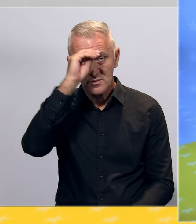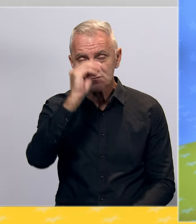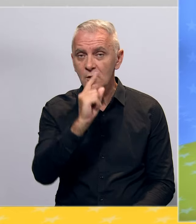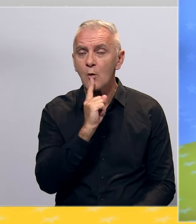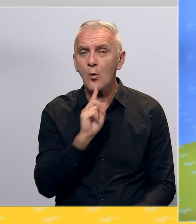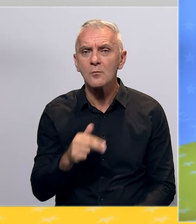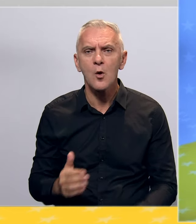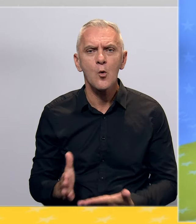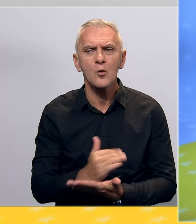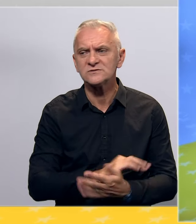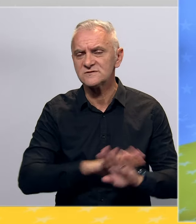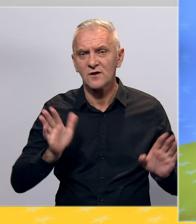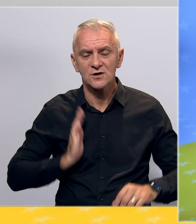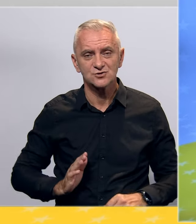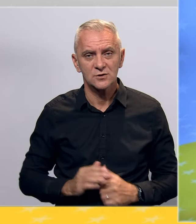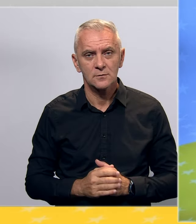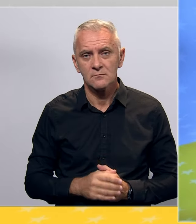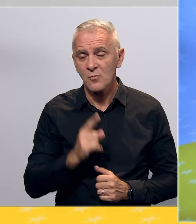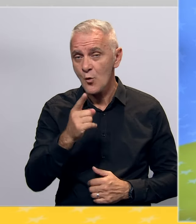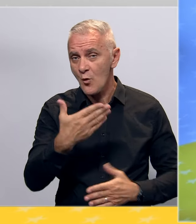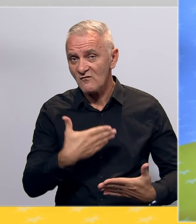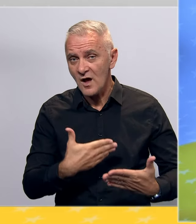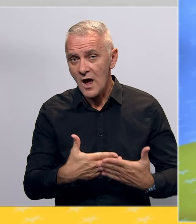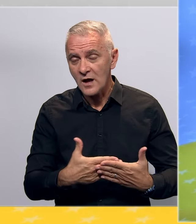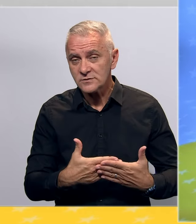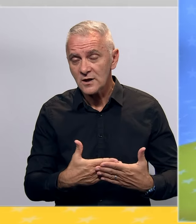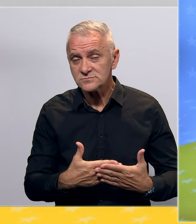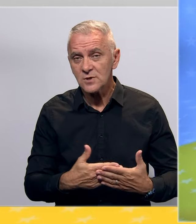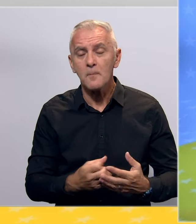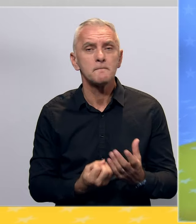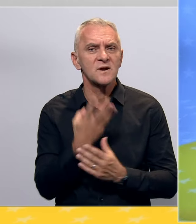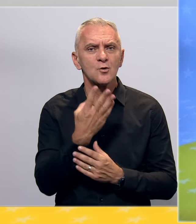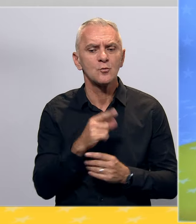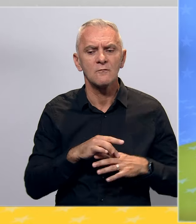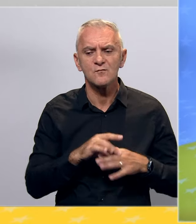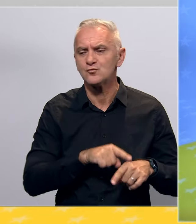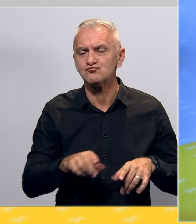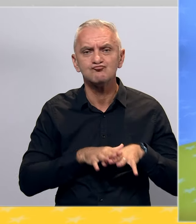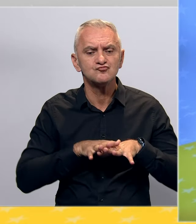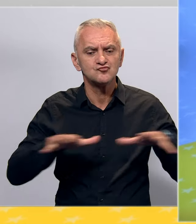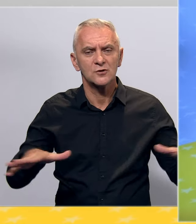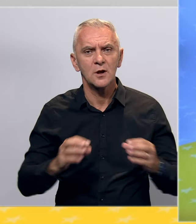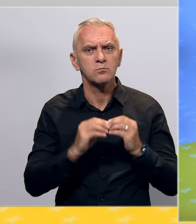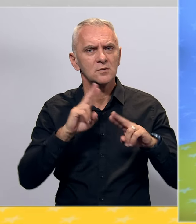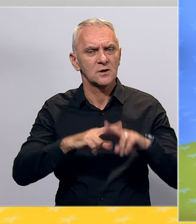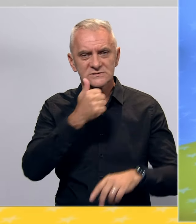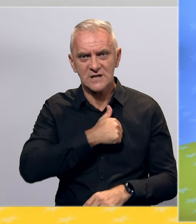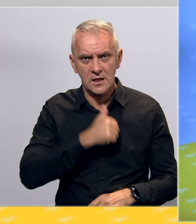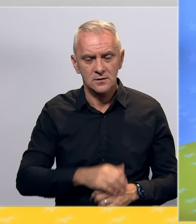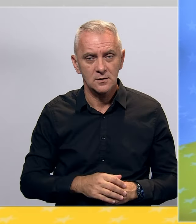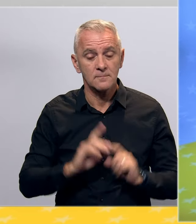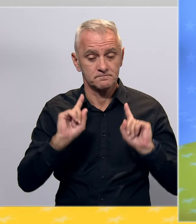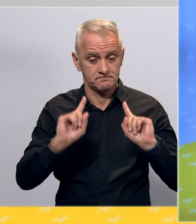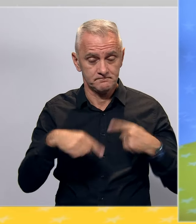koristimali svi građani. Takav naš odnos i rad je prirodno doveo do širenja BH zelenih. Zbog toga na